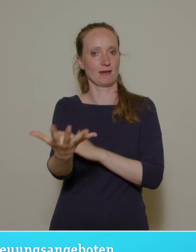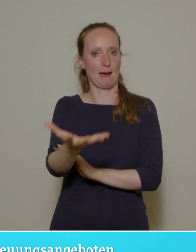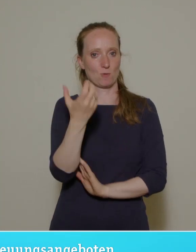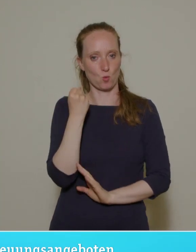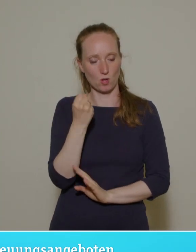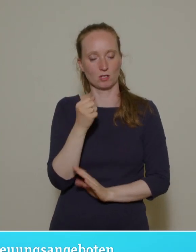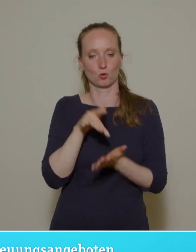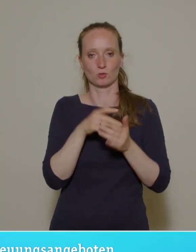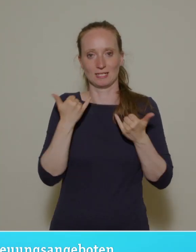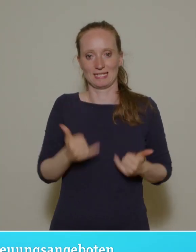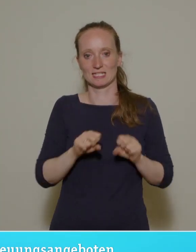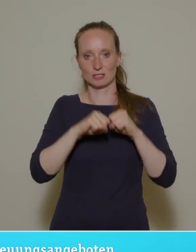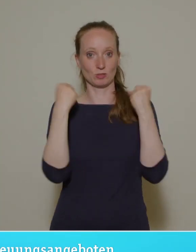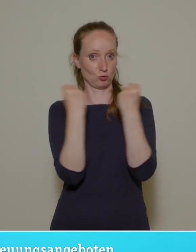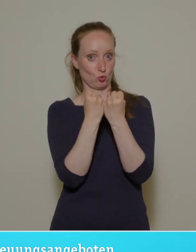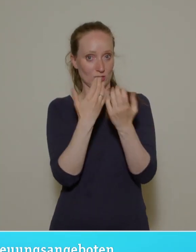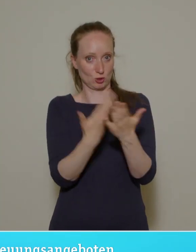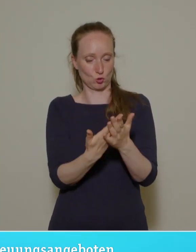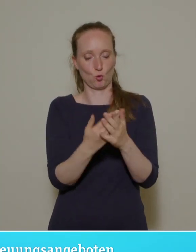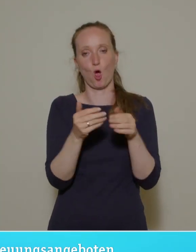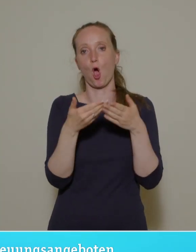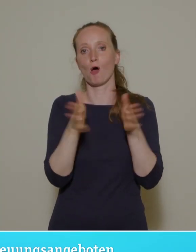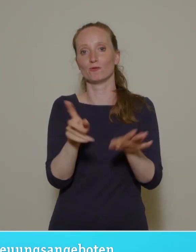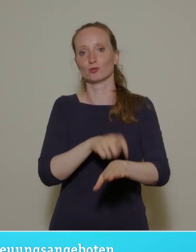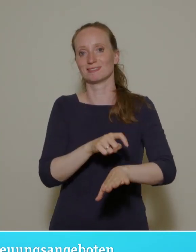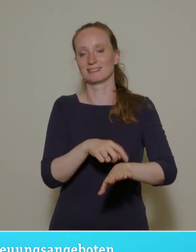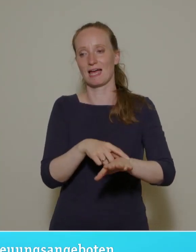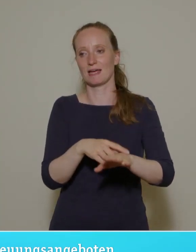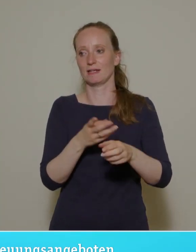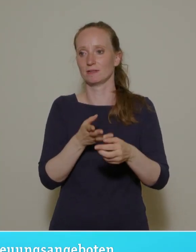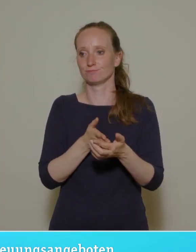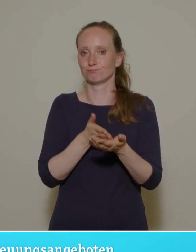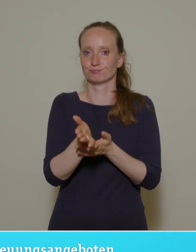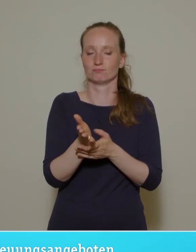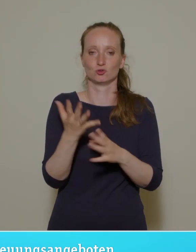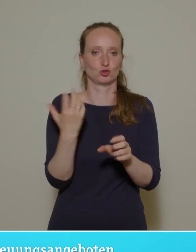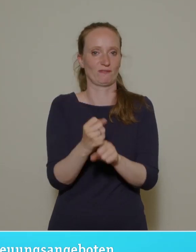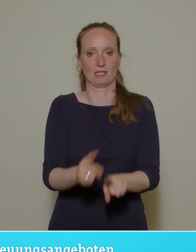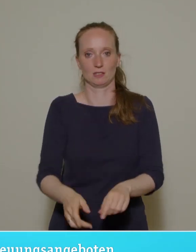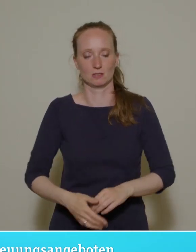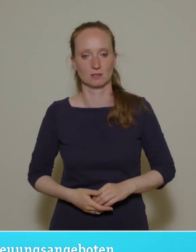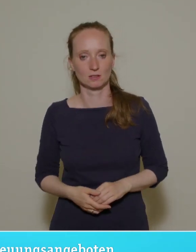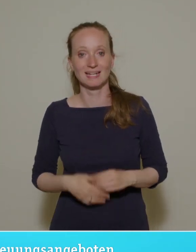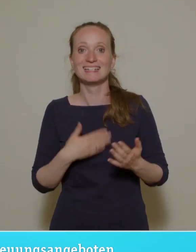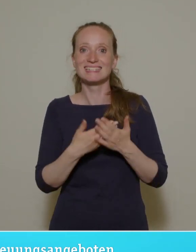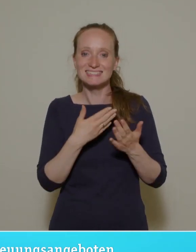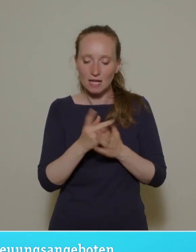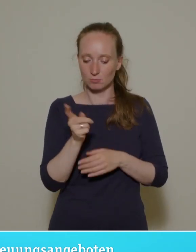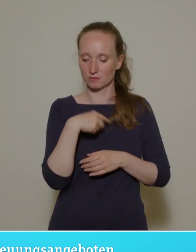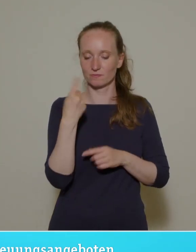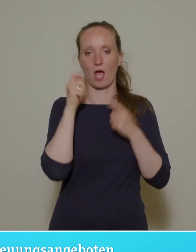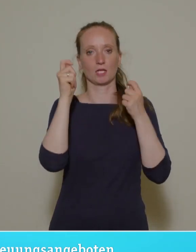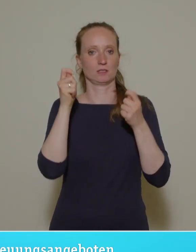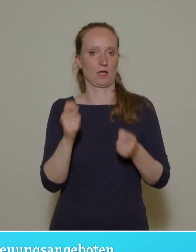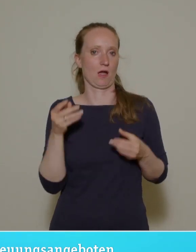befinden, können wir die Öffnungszeiten nicht aufrechterhalten. Deswegen haben wir den Antrag geschrieben, weil er bezieht sich auf die Aspekte, die zu berücksichtigen